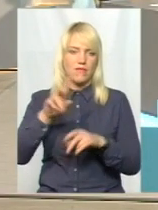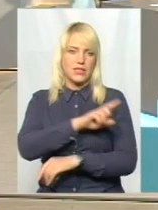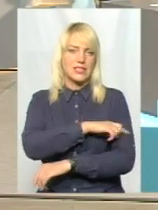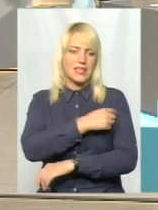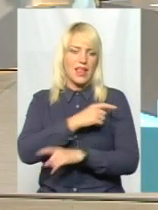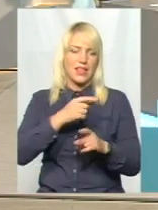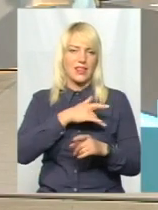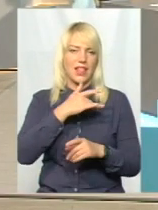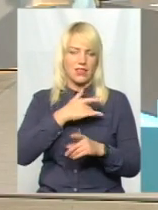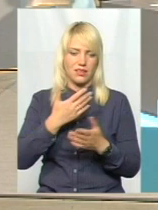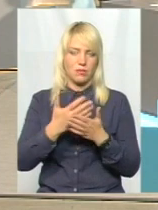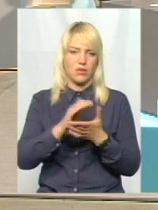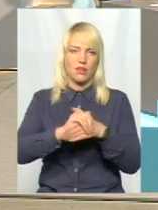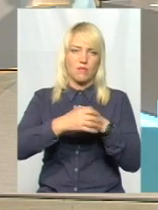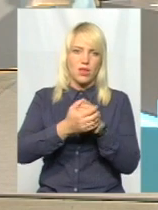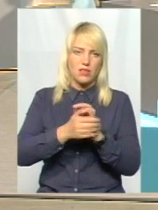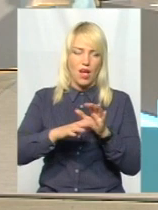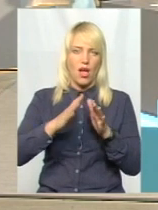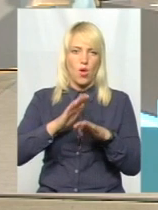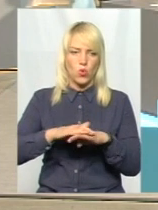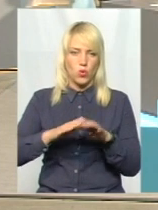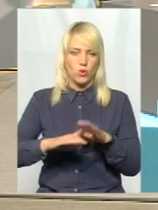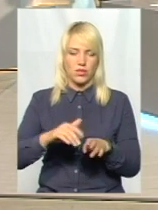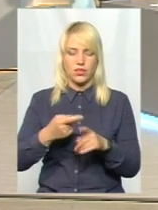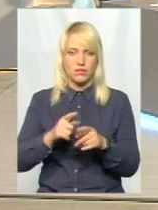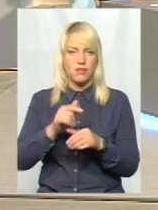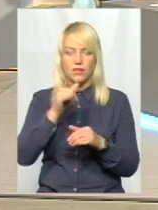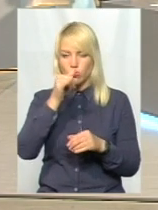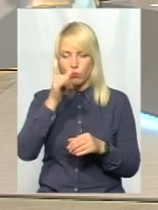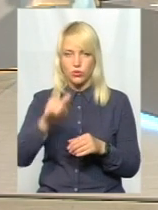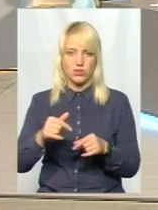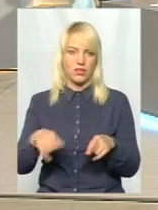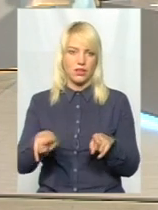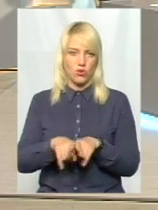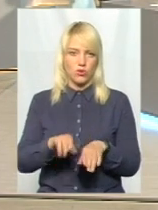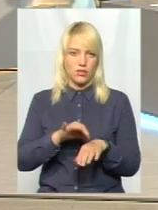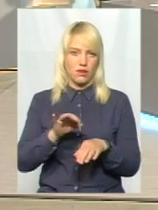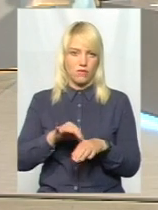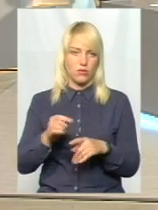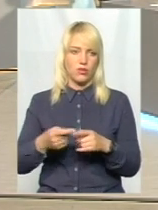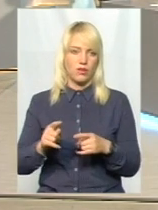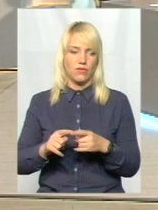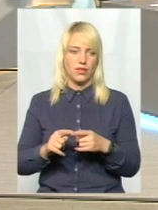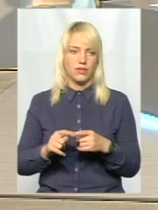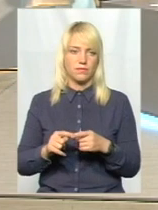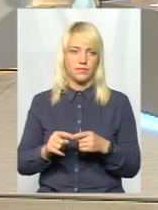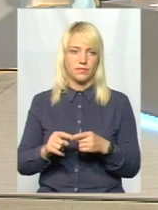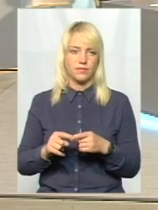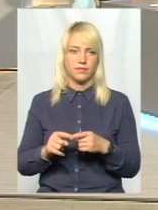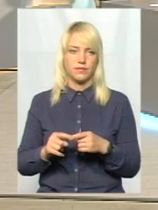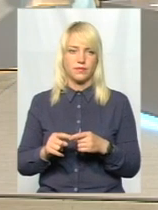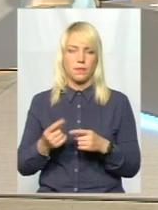випередити і не допустити. Тому навіть самим у літню пору якнайчастіше старатися мити руки перед прийманням їж.